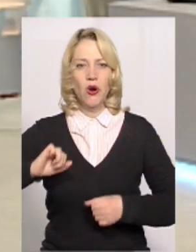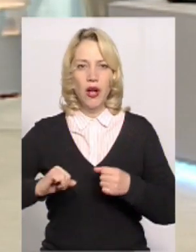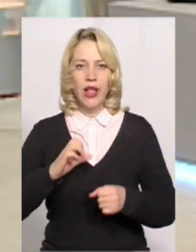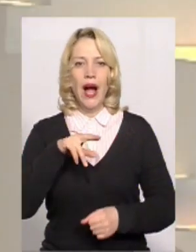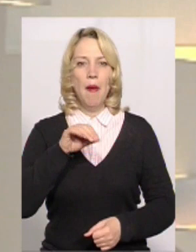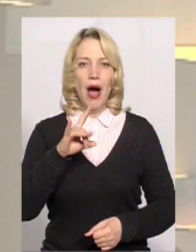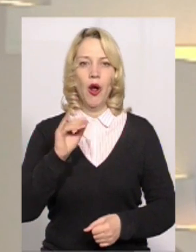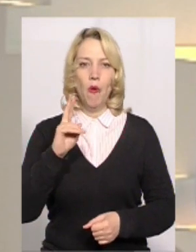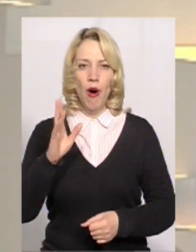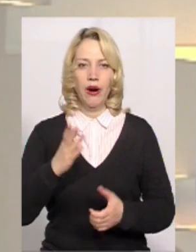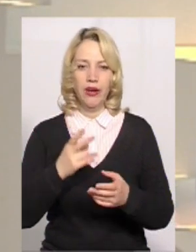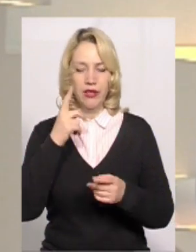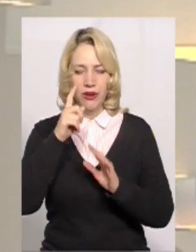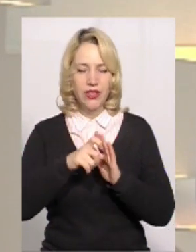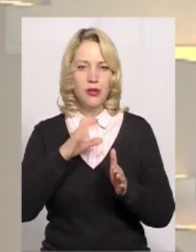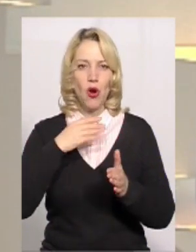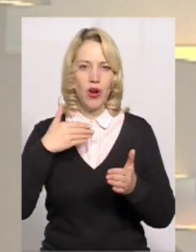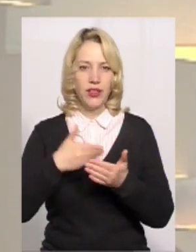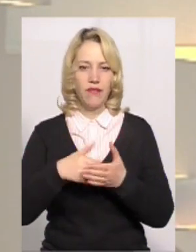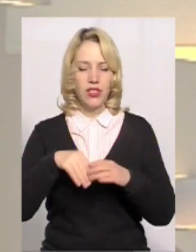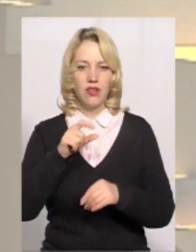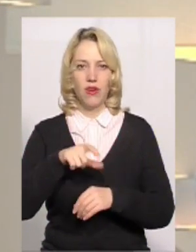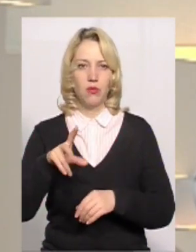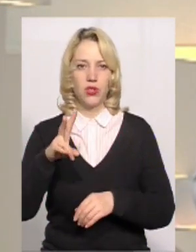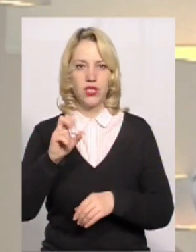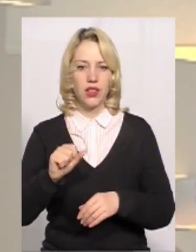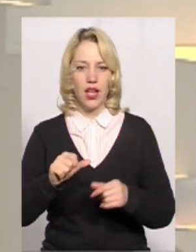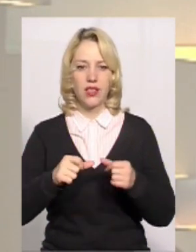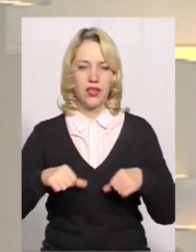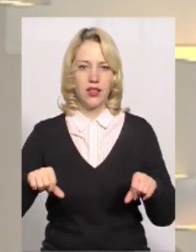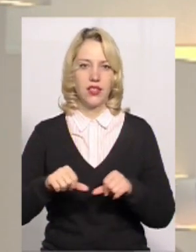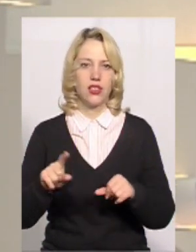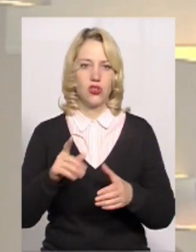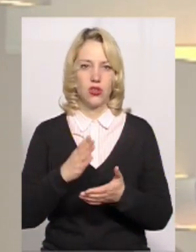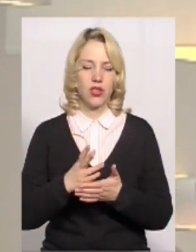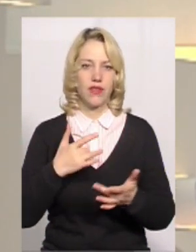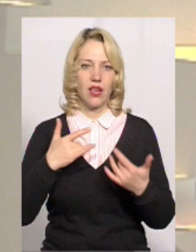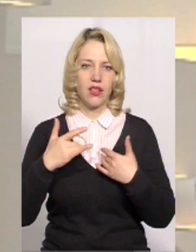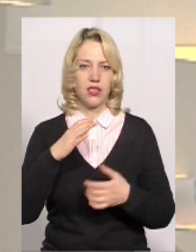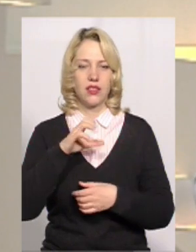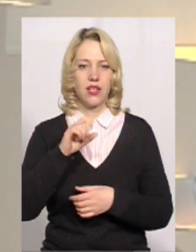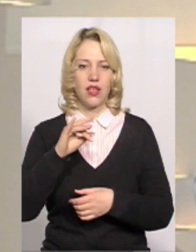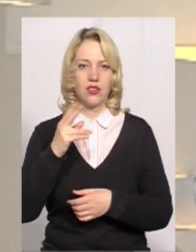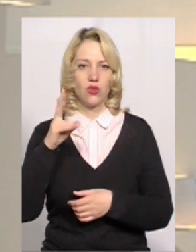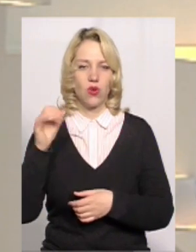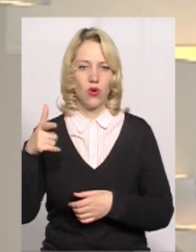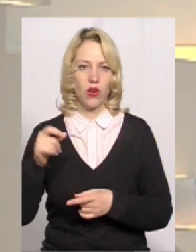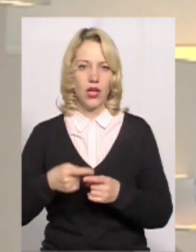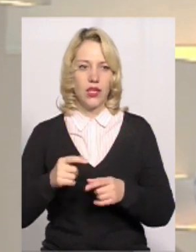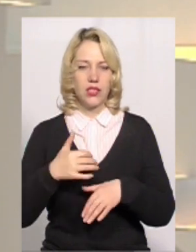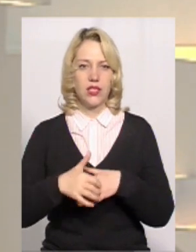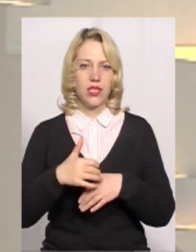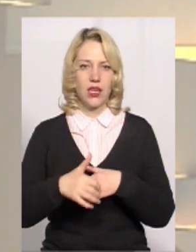Світлана Поробок довідується про активність виборців на дільниці, що розміщується у театрі імені Старицького. Це